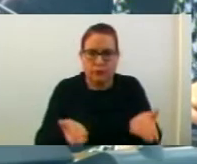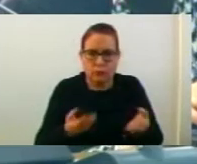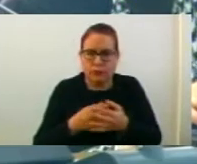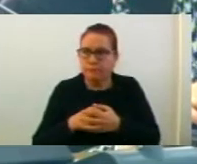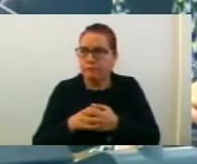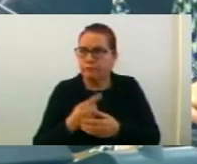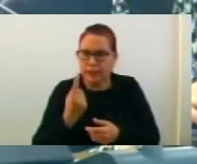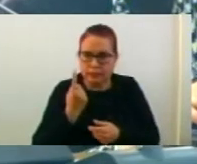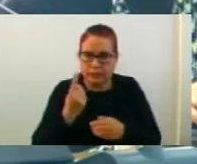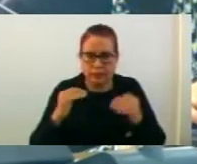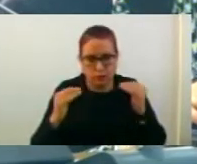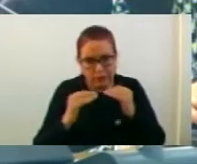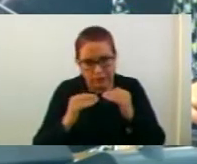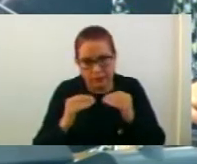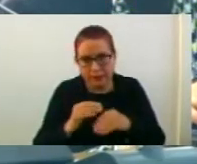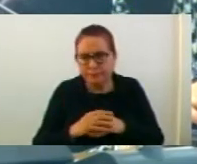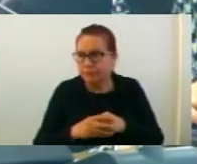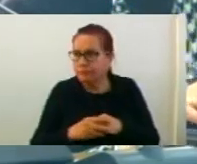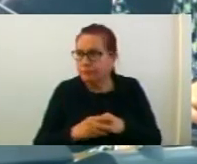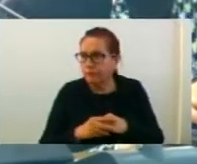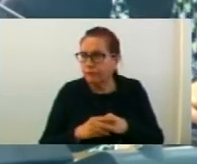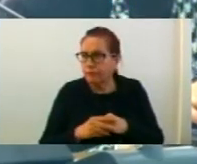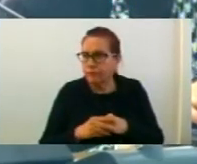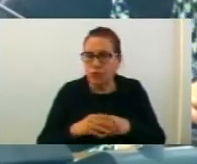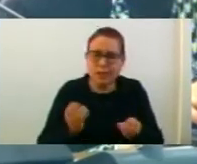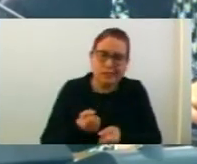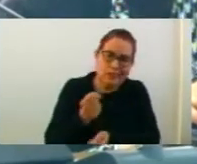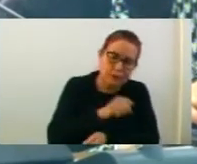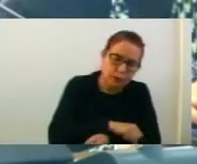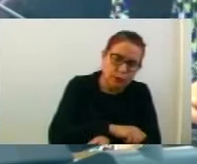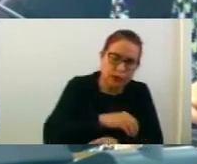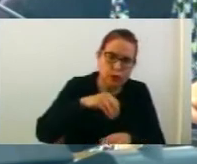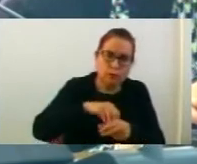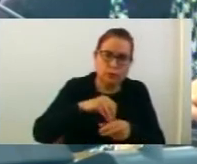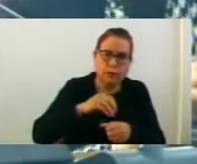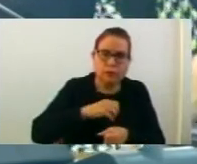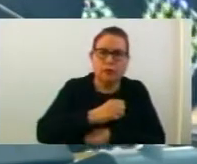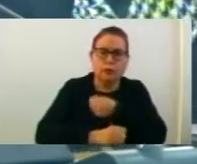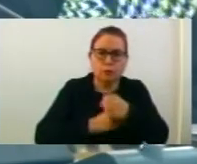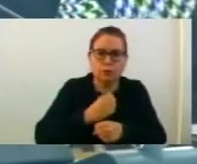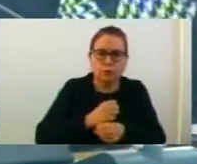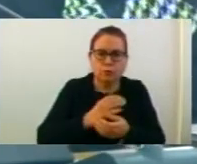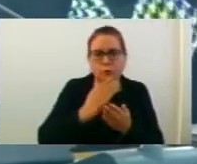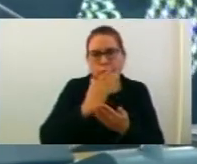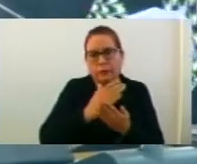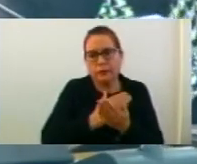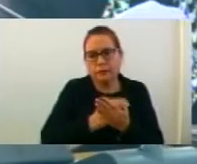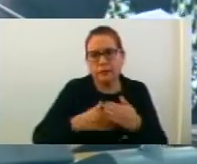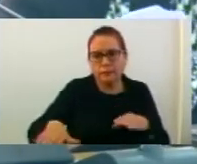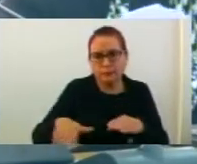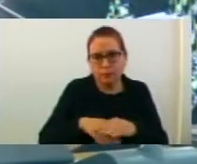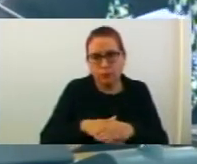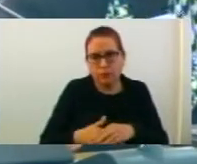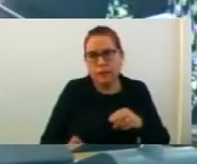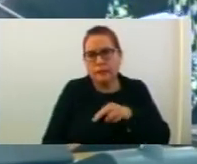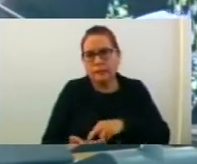първо да даде согласност на измена и доплнување на годишниот план за вработување за 2018 година